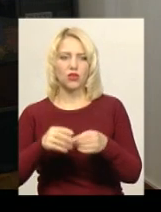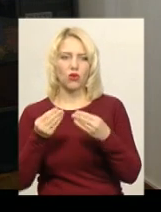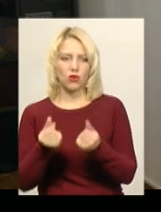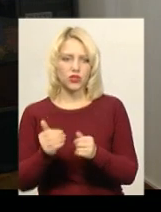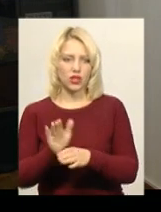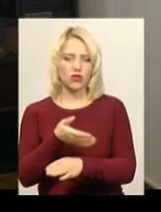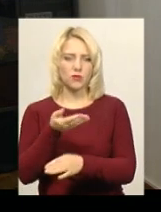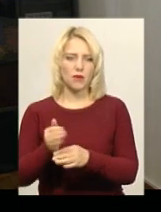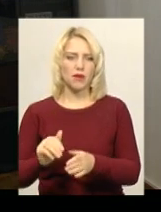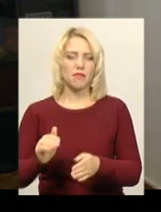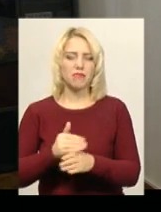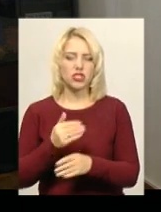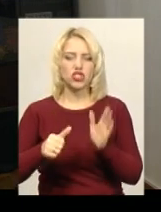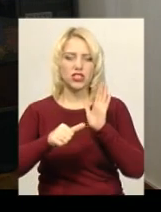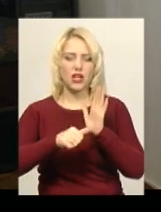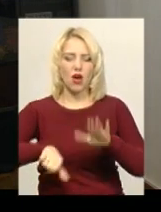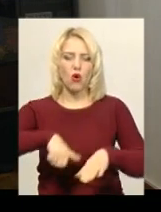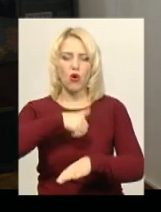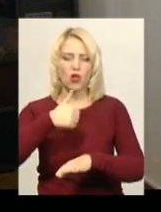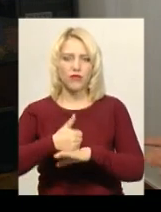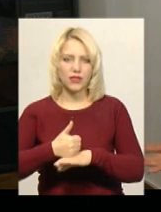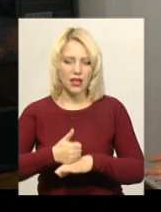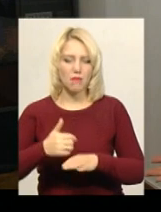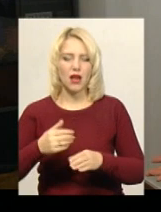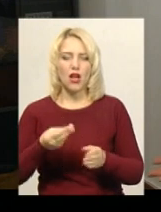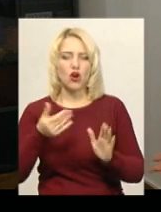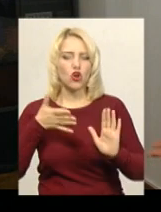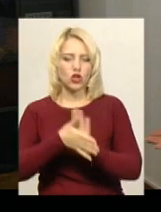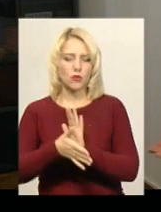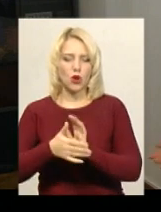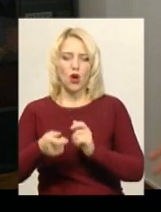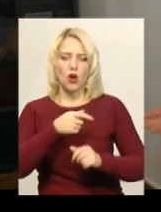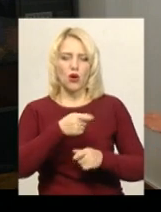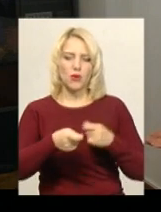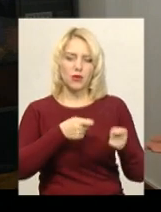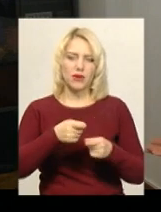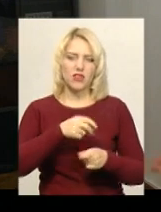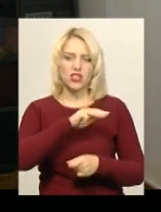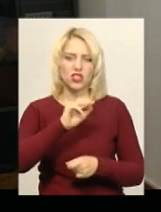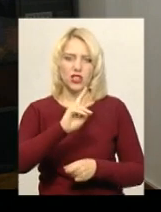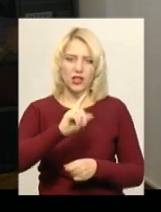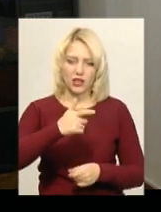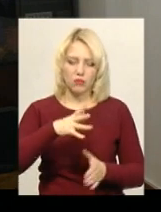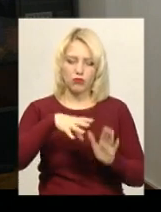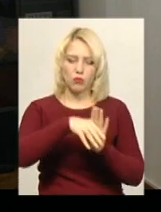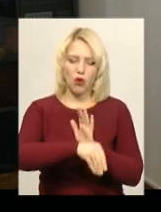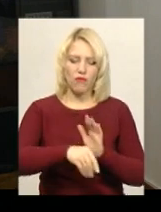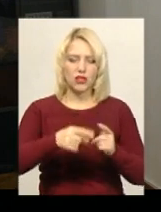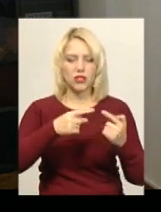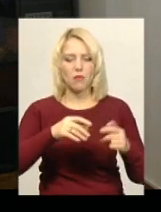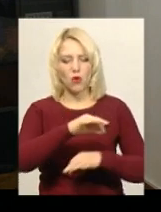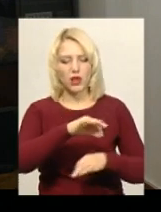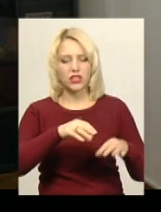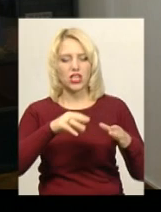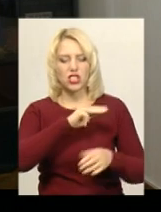розподілені між 6 головними розпорядниками. То управління житлово-комунального господарства буде впроваджувати проєкти галузі житлово-комунального